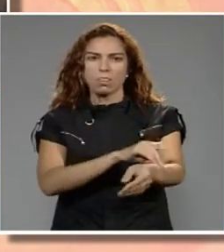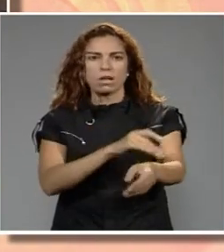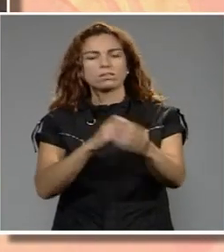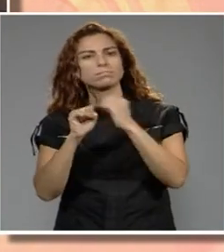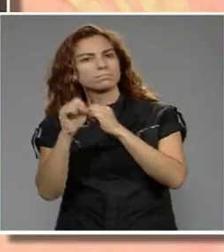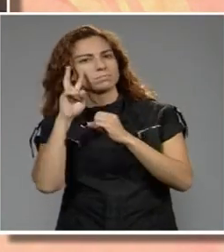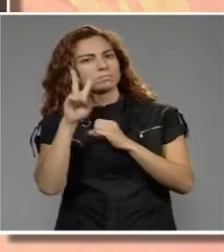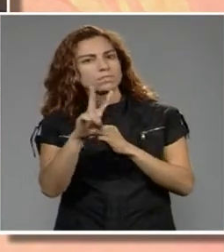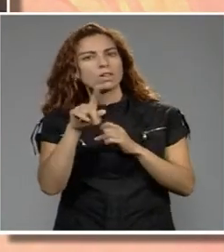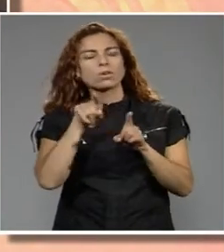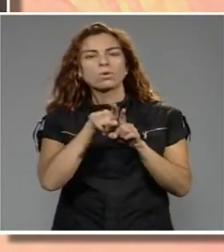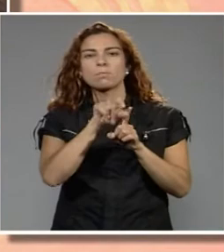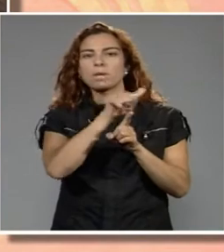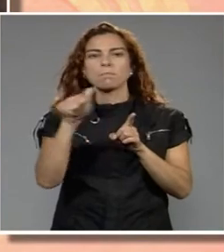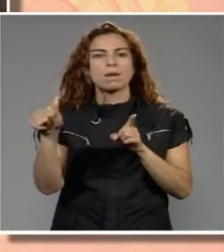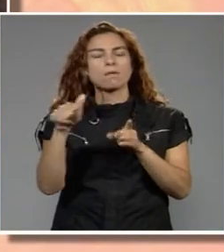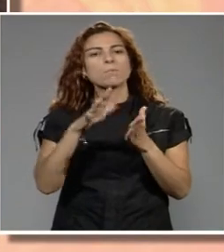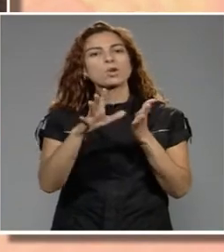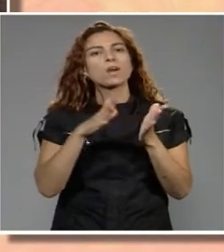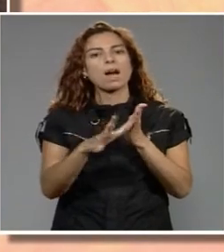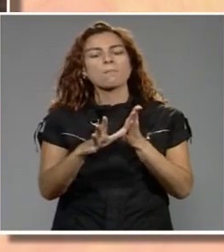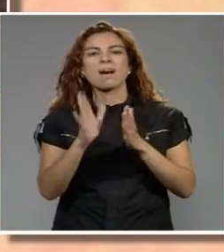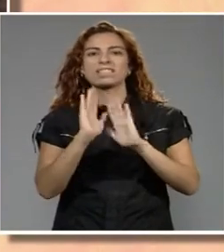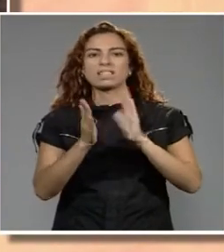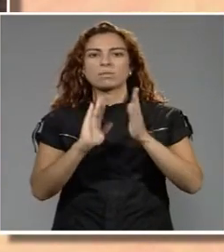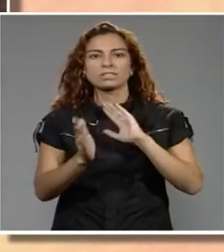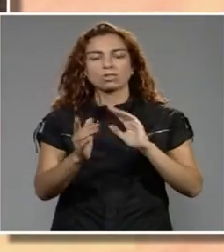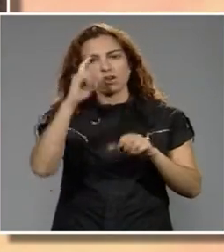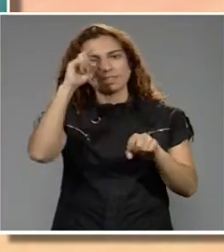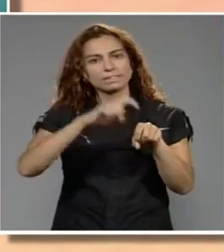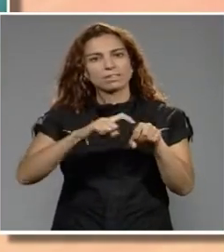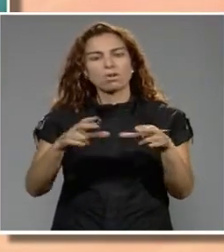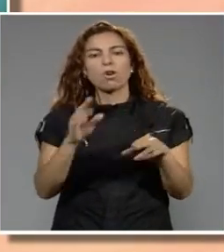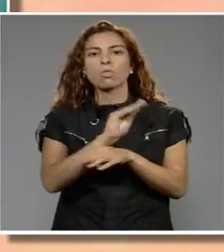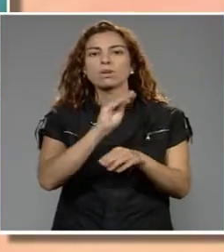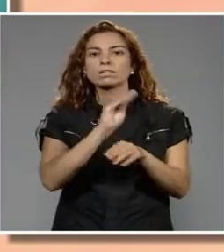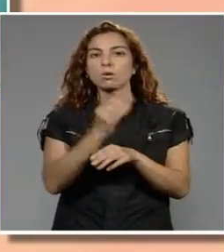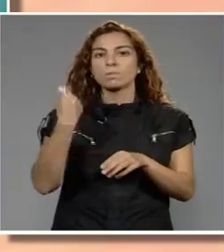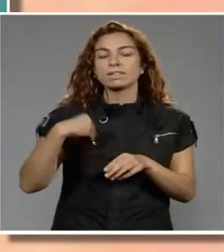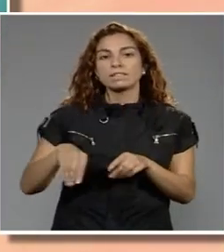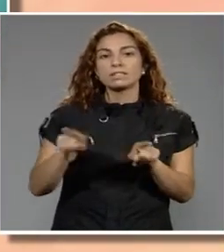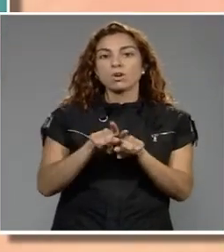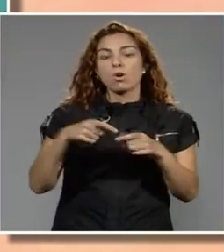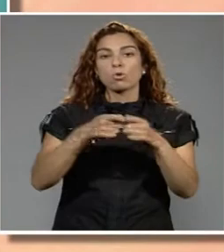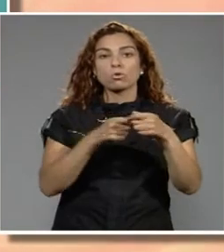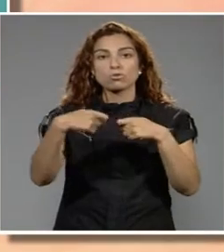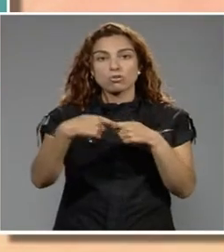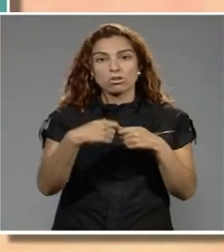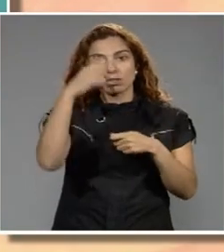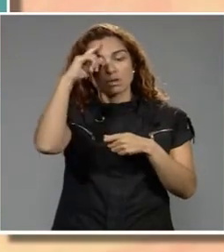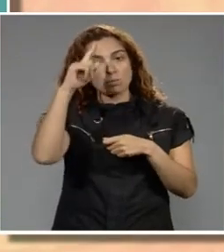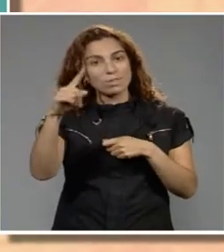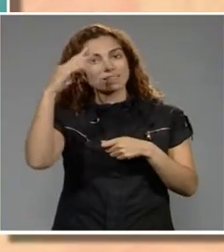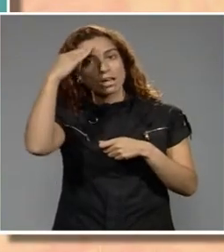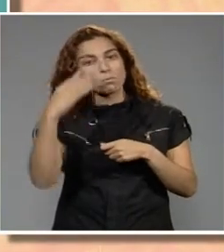s'activa un programa d'intervenció psicoeducativa. L'han signat el Consorci d'Acció Social de la Garrotxa, els Mossos d'Esquadra i la Policia Municipal d